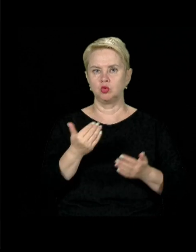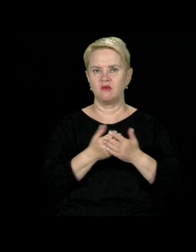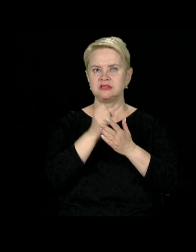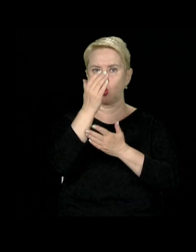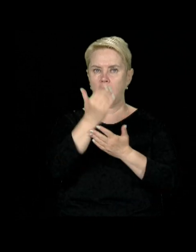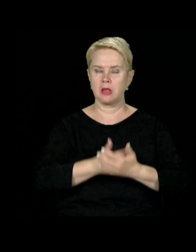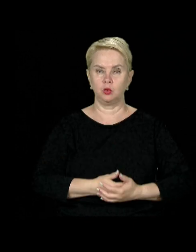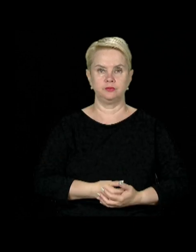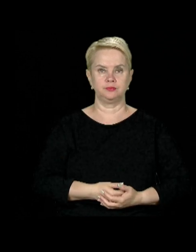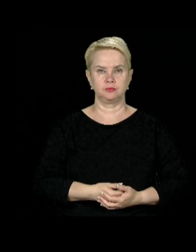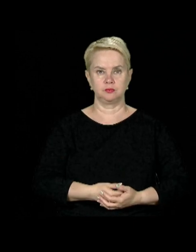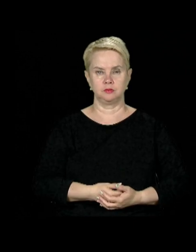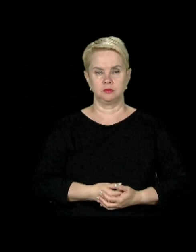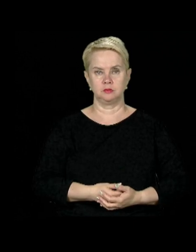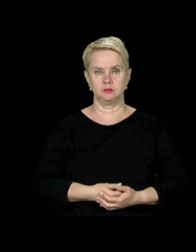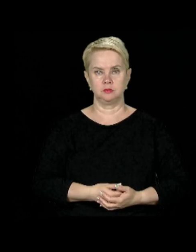новини 11 каналу.